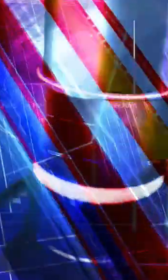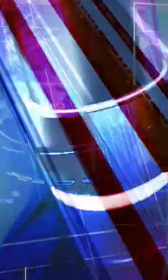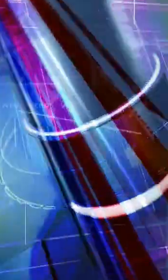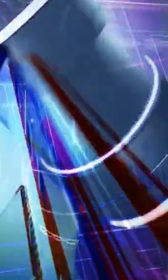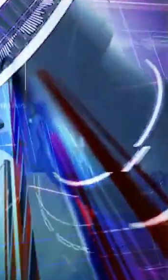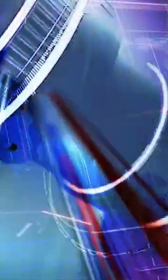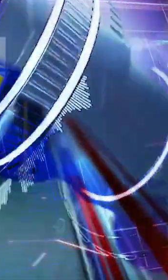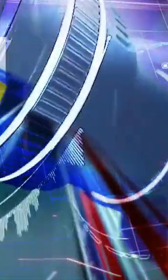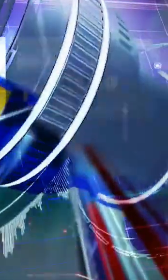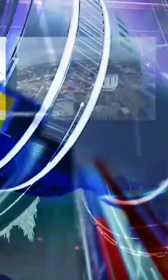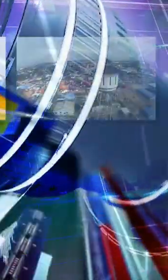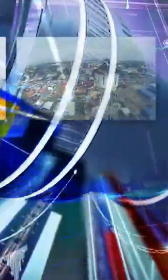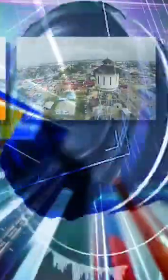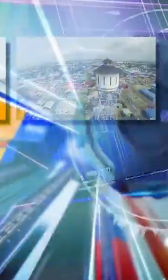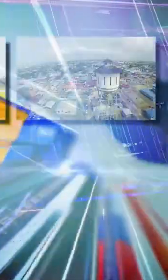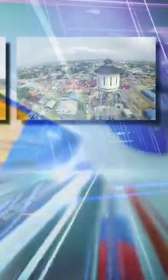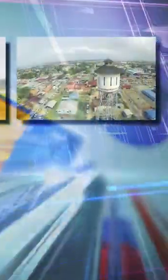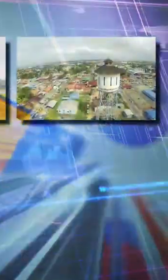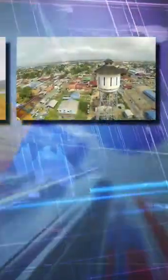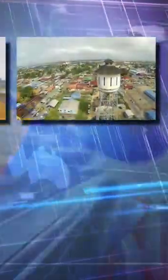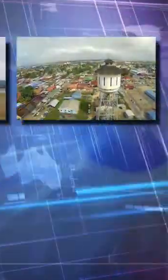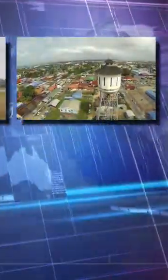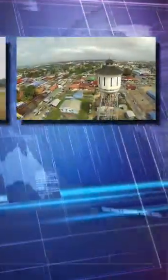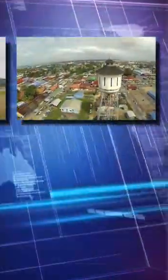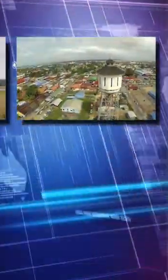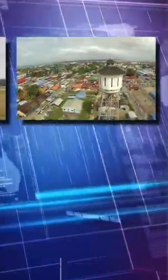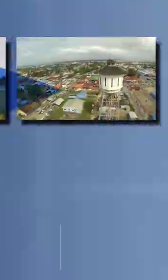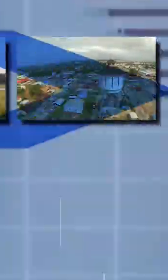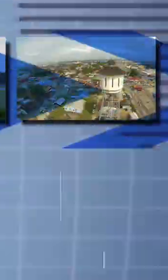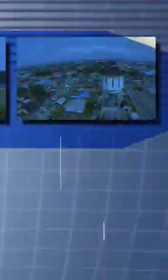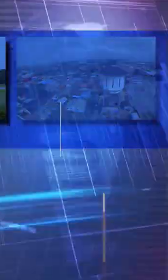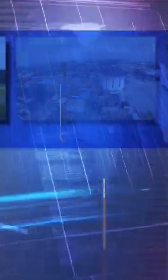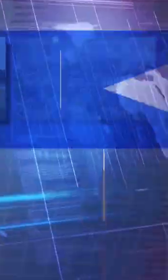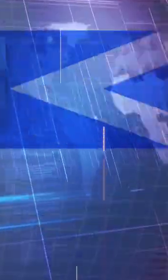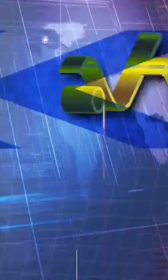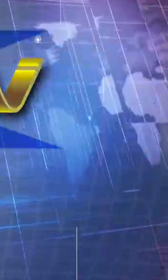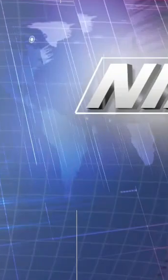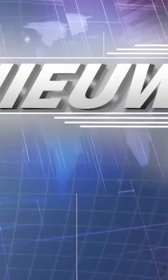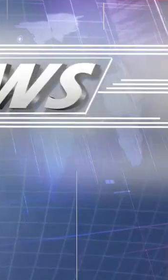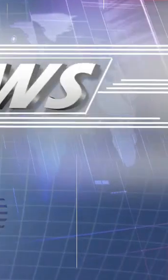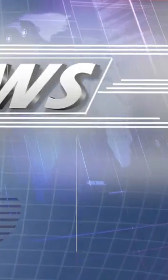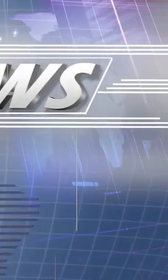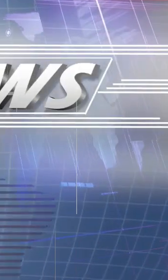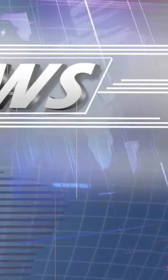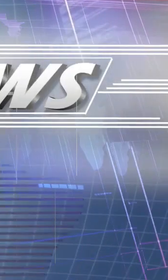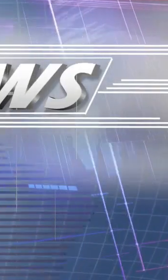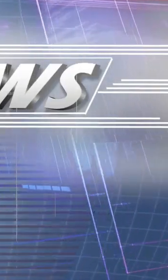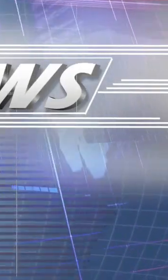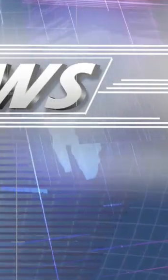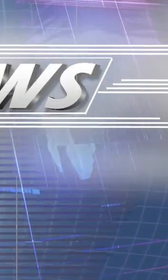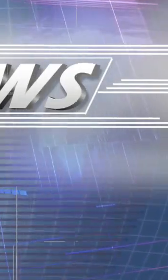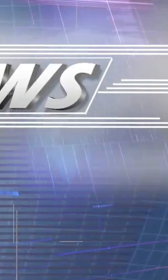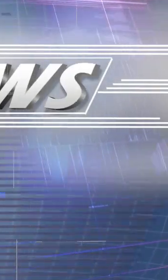Muziek TV Gelderland 2021